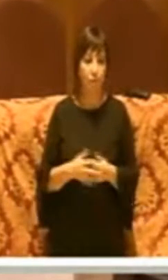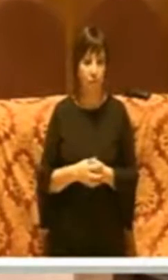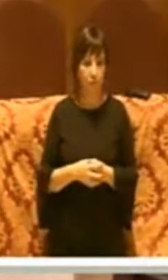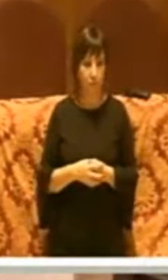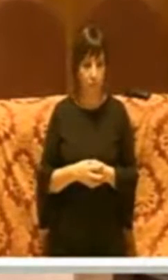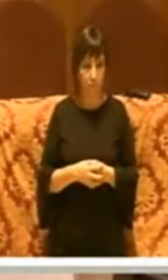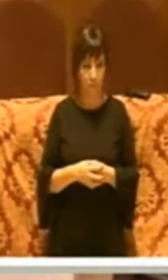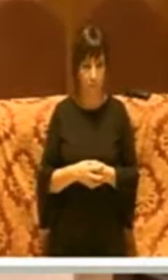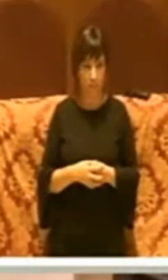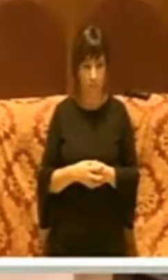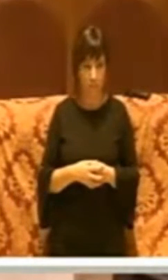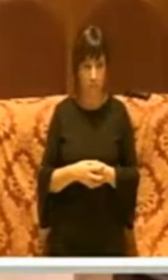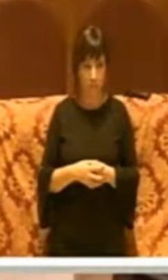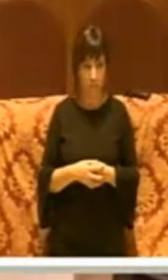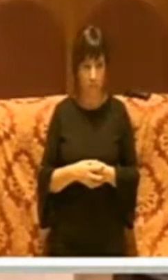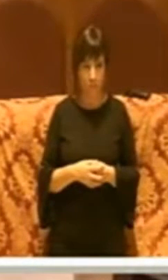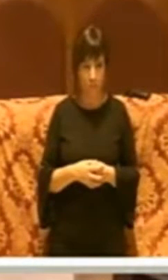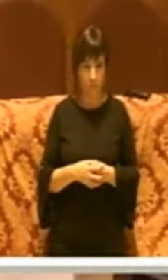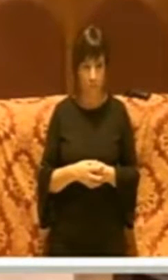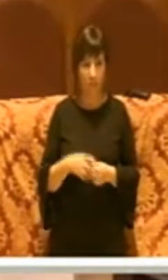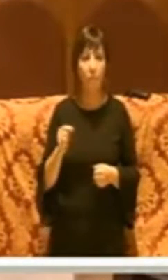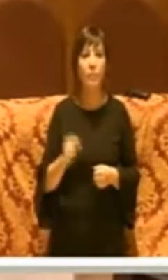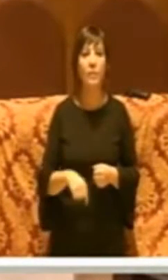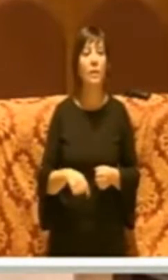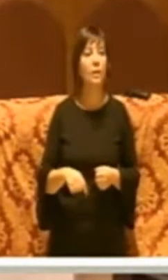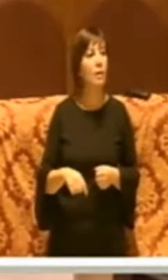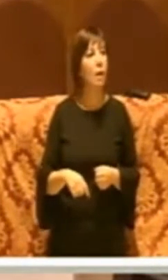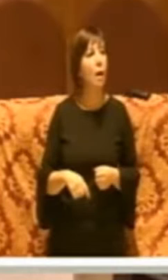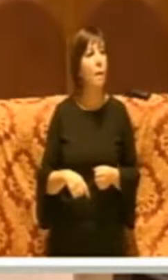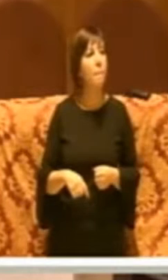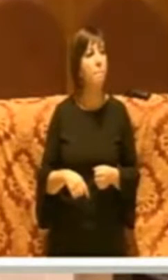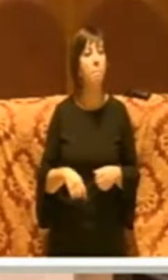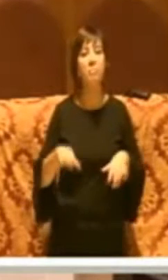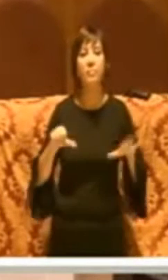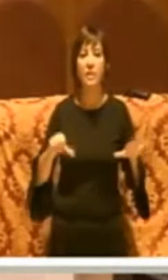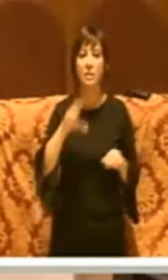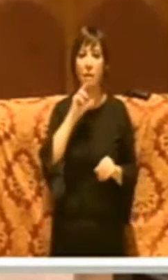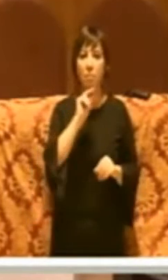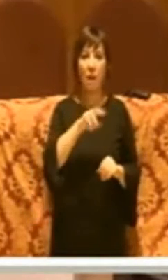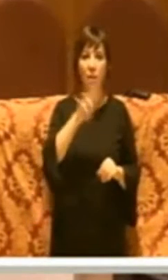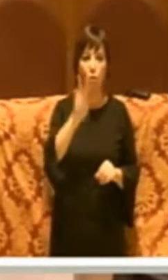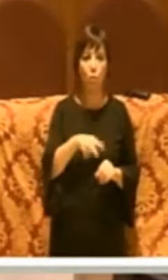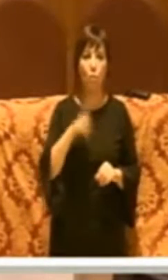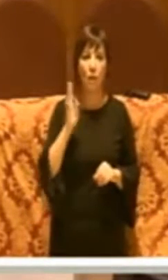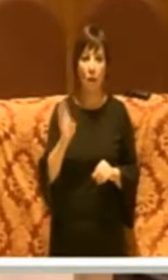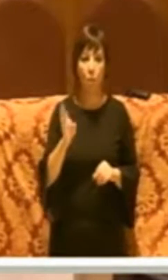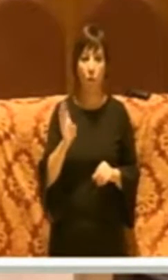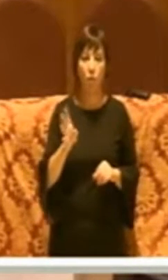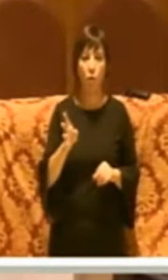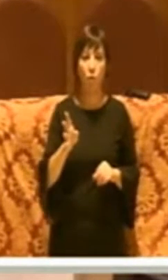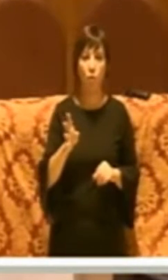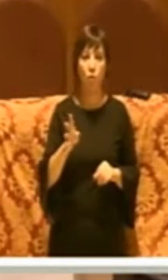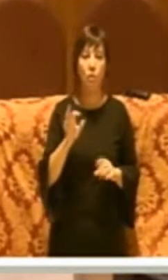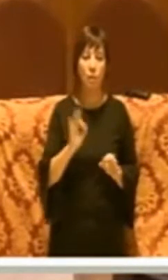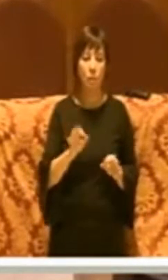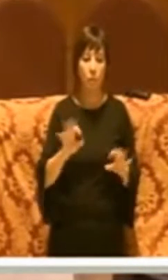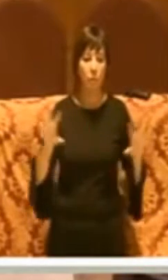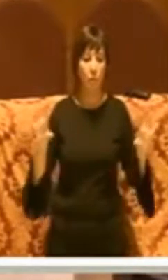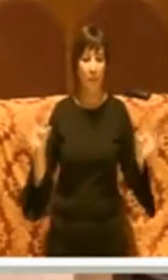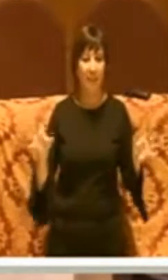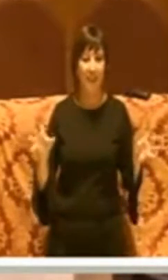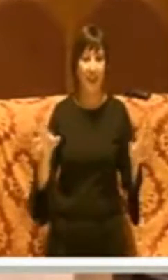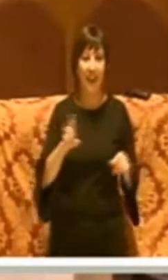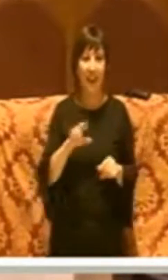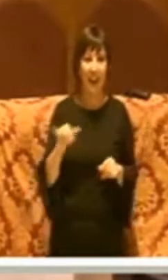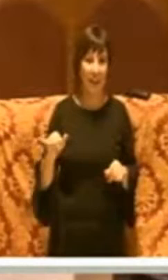Passiamo quindi al 6 marzo 2014. È proprio la RAI che